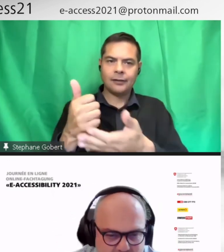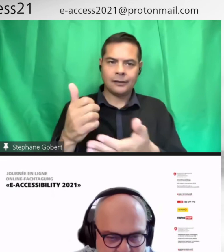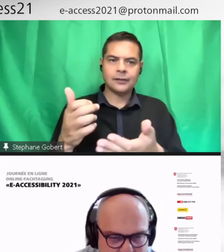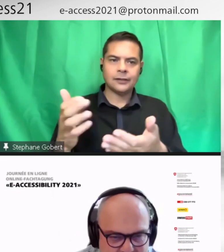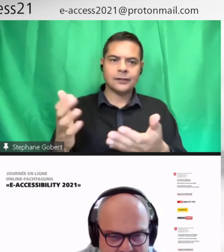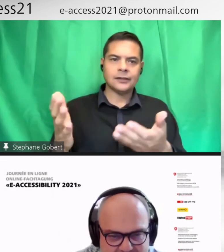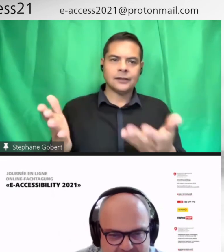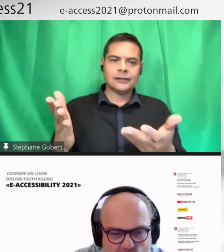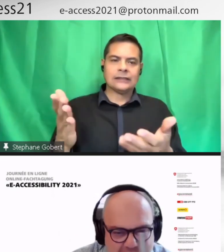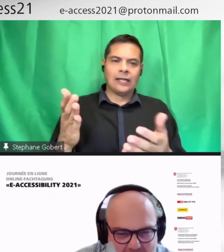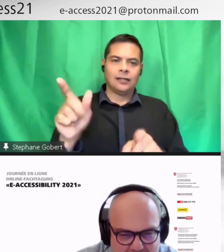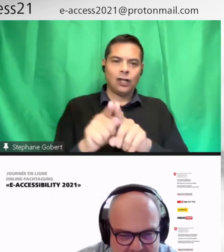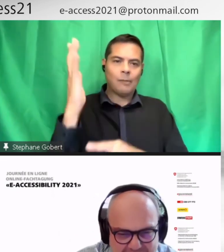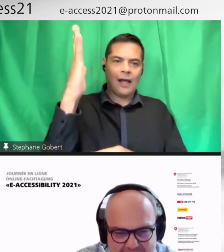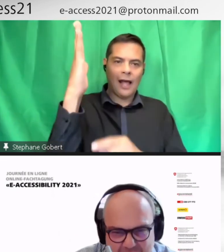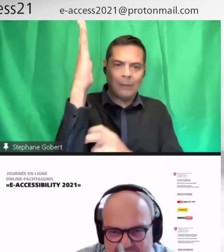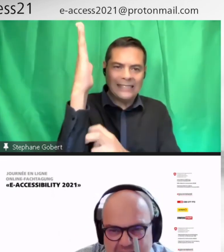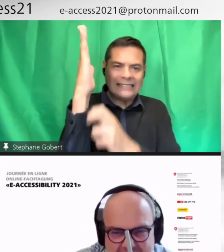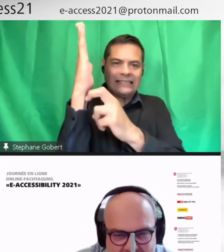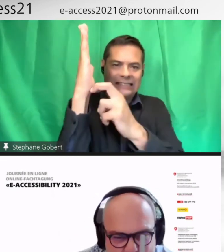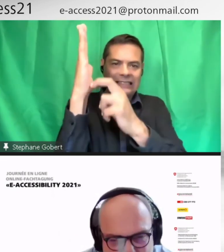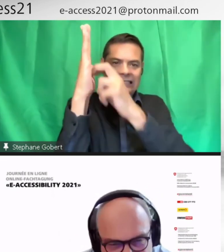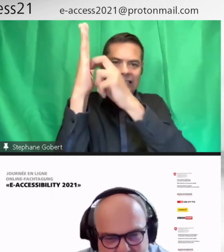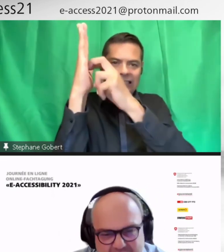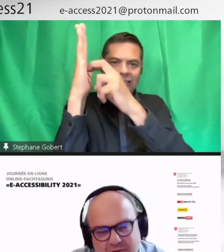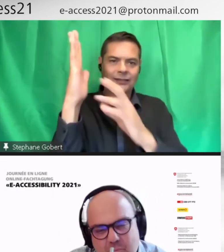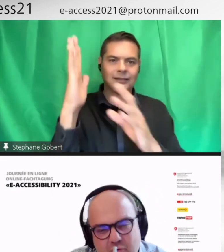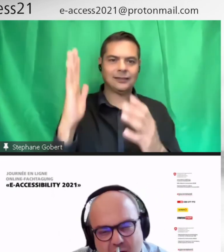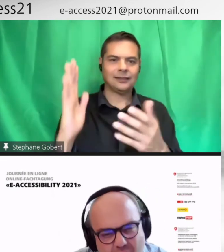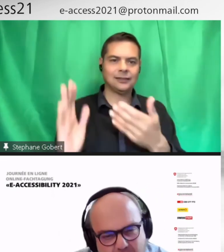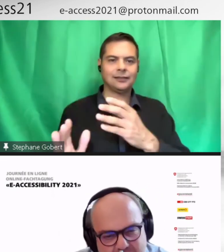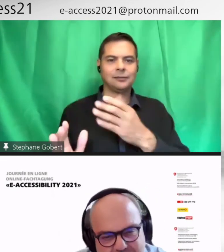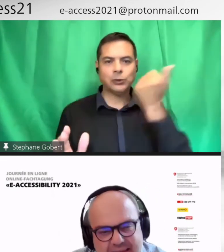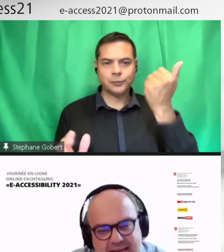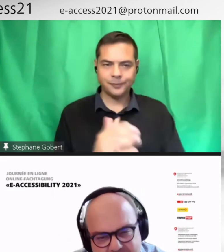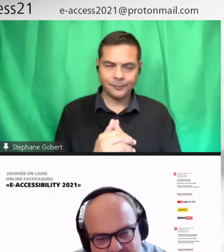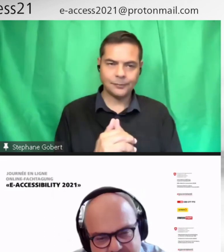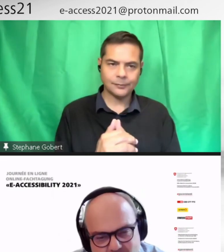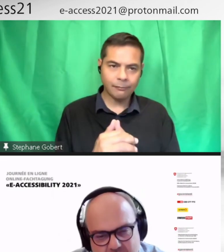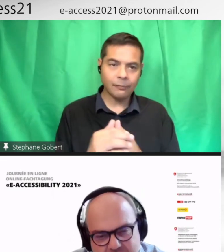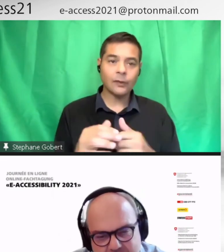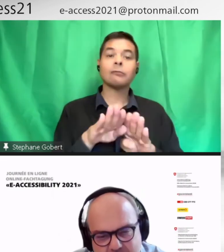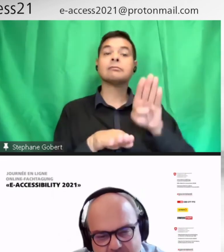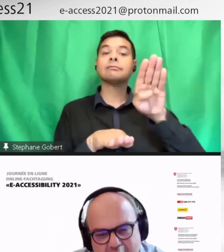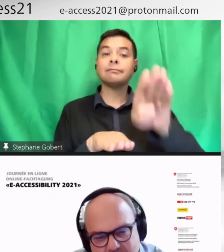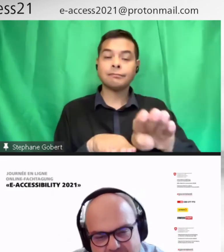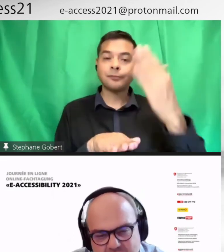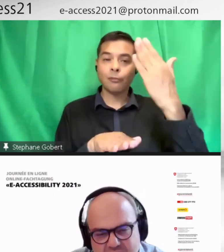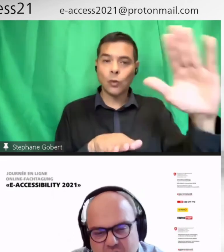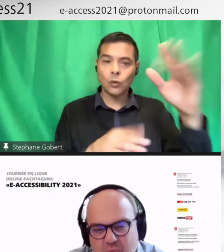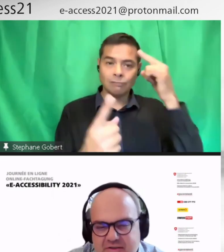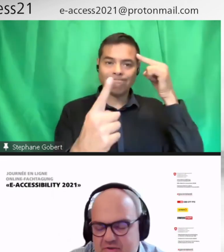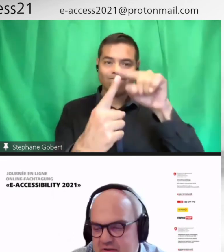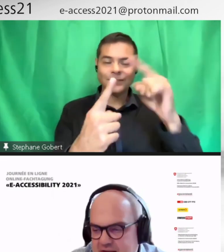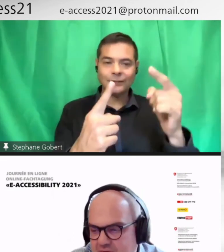Je suis un peu sarcastique par rapport à cela. Après, on est allé un pas plus loin. On parle de l'équité, ce qui est bien, avec les notions de